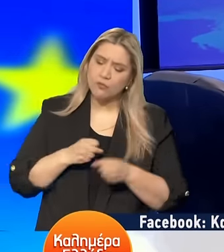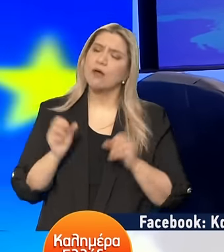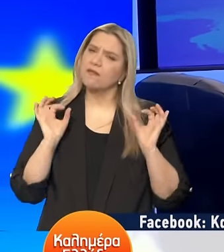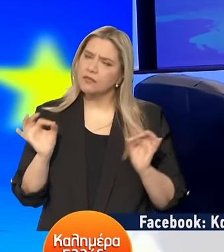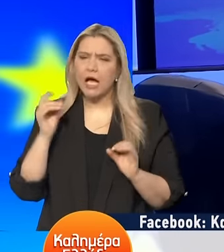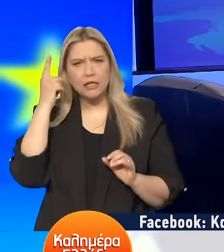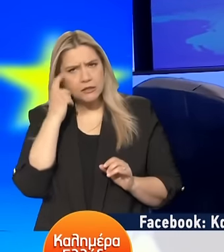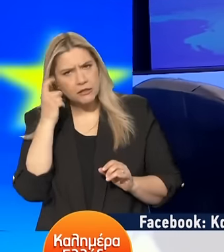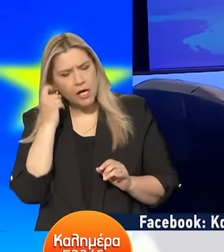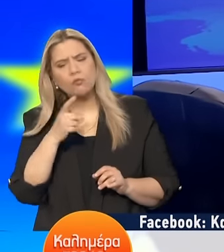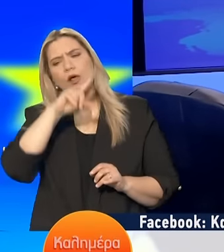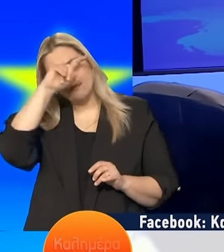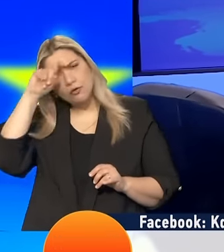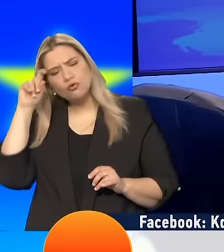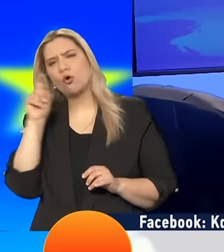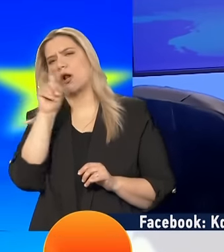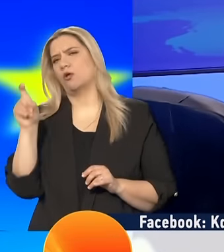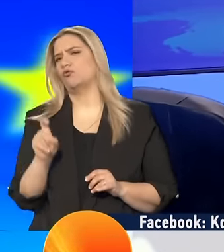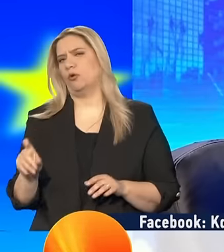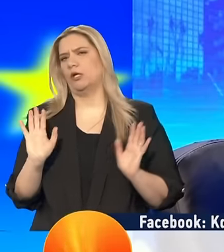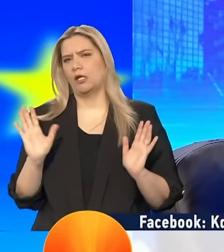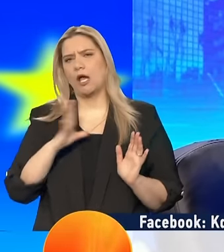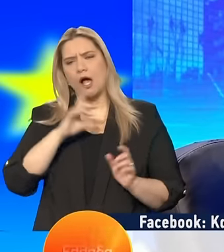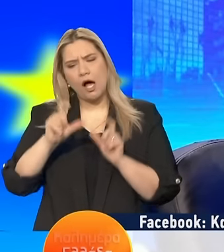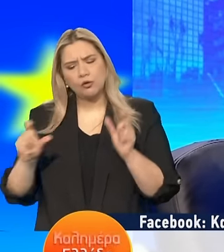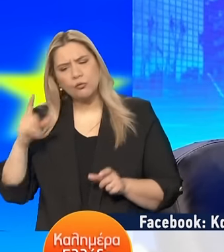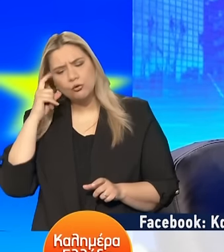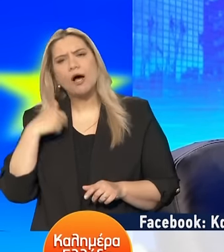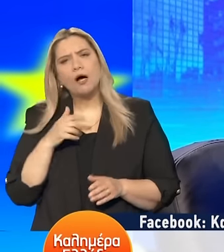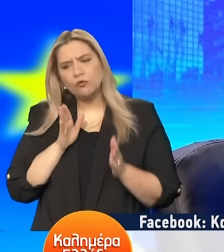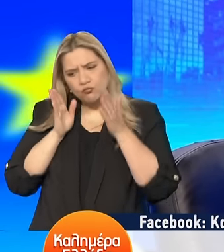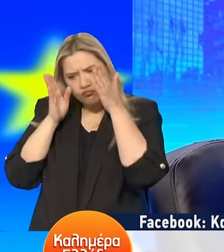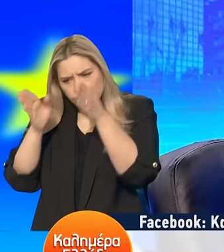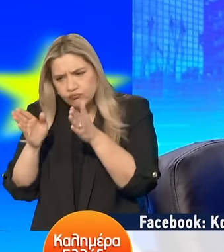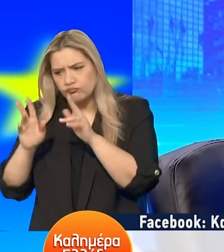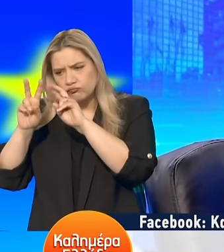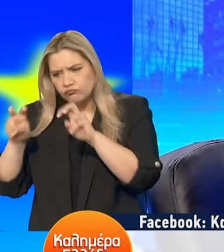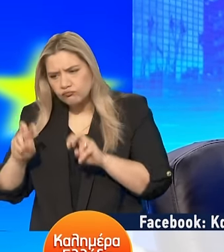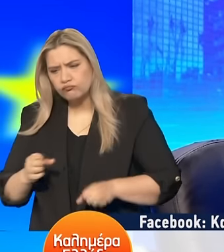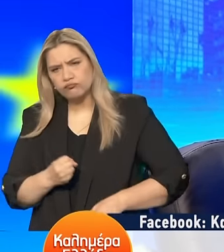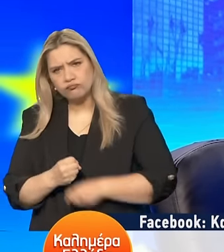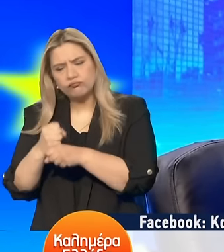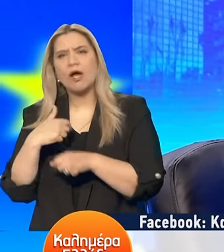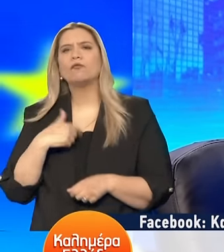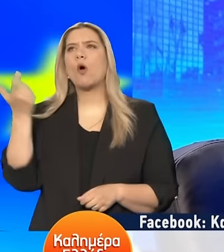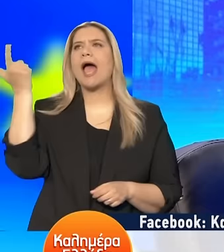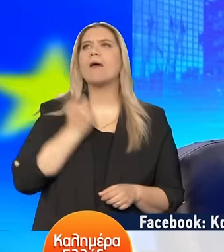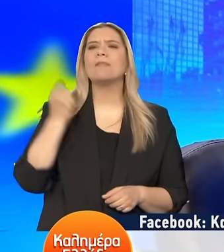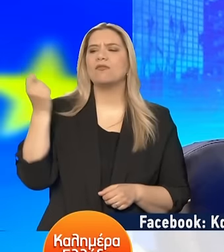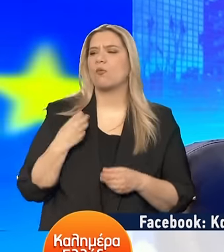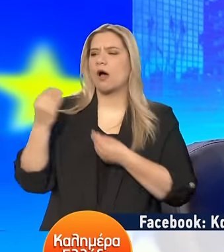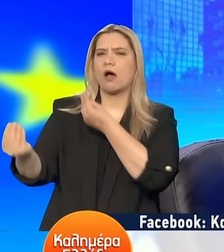συμπολίτες μας οι οποίοι τα βγάζουν πέρα πολύ δύσκολα και σε αυτούς τρέφουμε την προσοχή μας και η επιδοματική μας πολιτική για την οποία κατηγορούμαστε